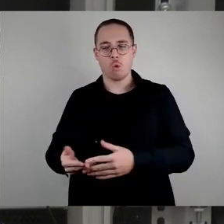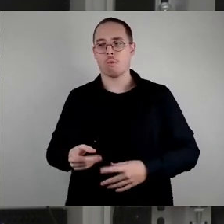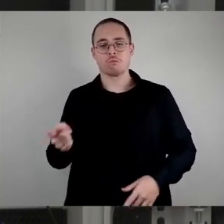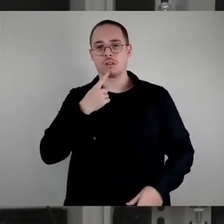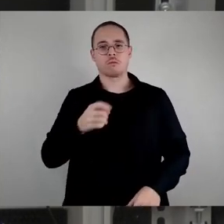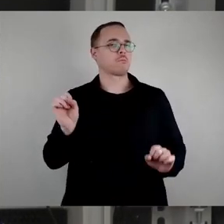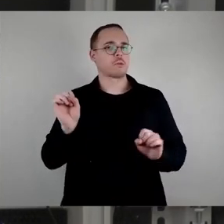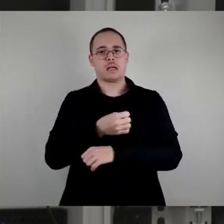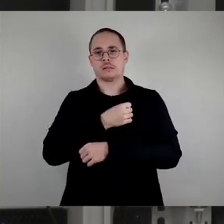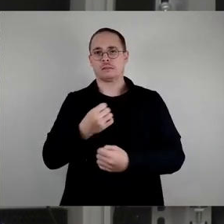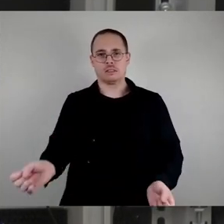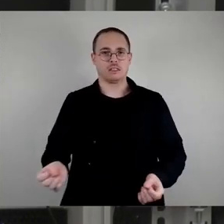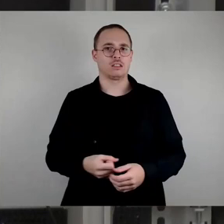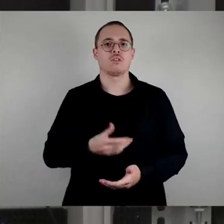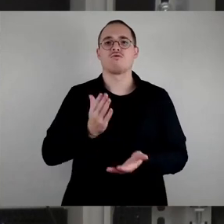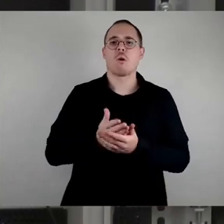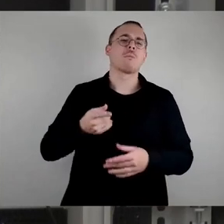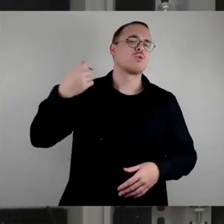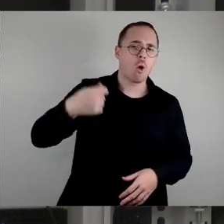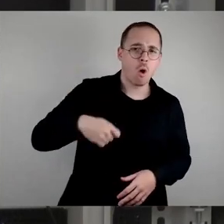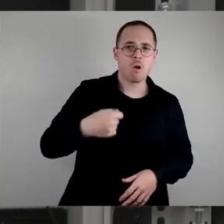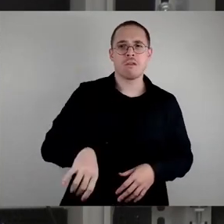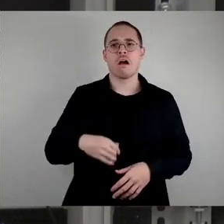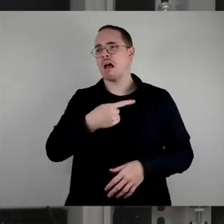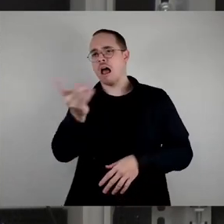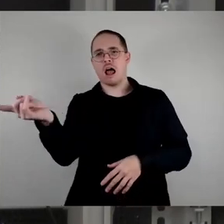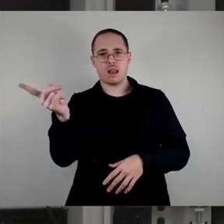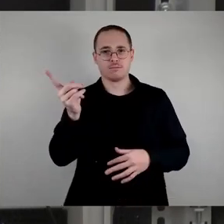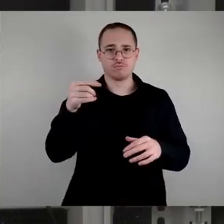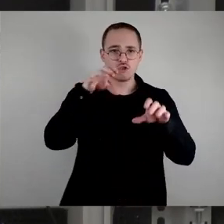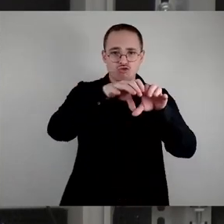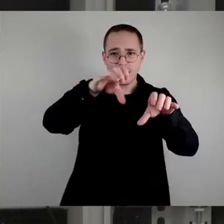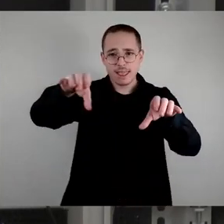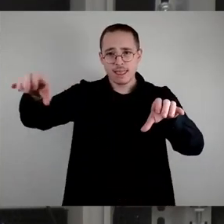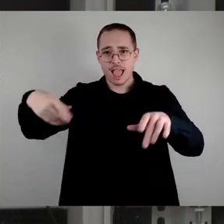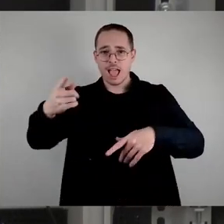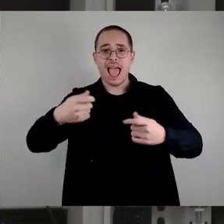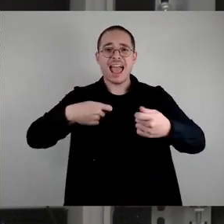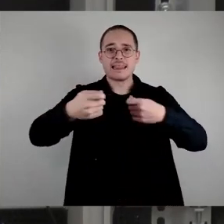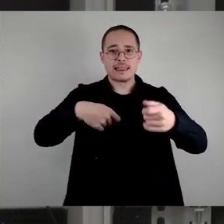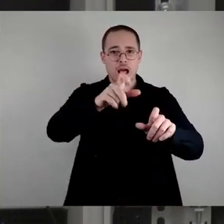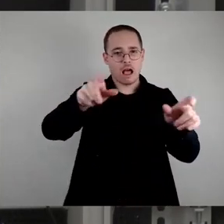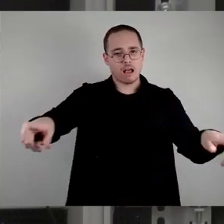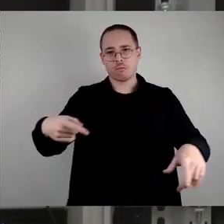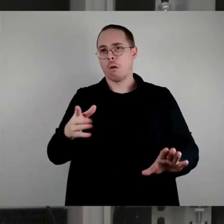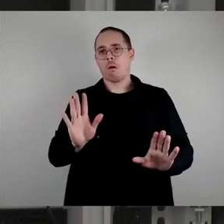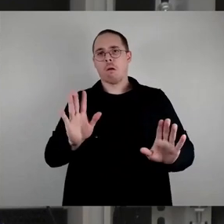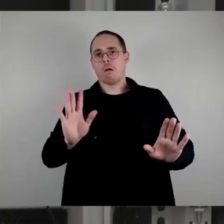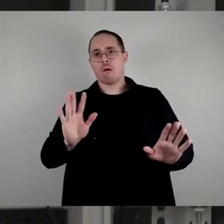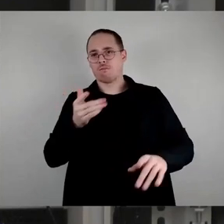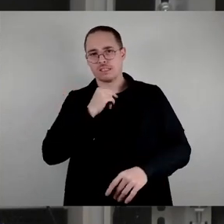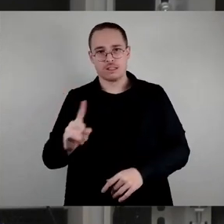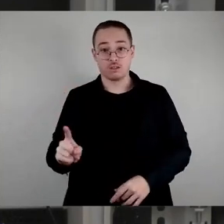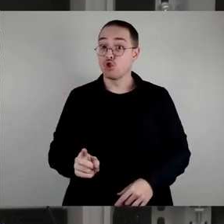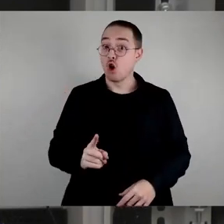es ist zu teuer und die werden da nie mitmachen. Doch, die Händler machen mit, weil das auch für sie ein Gewinn ist, wenn